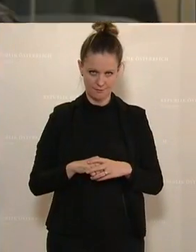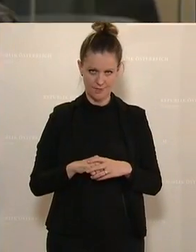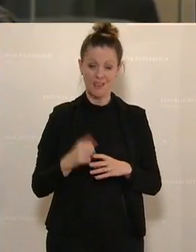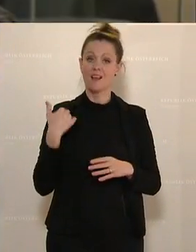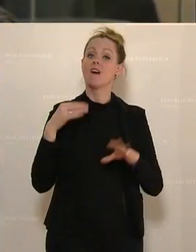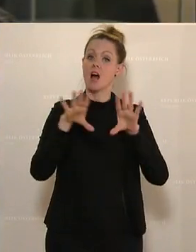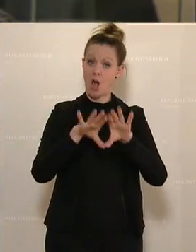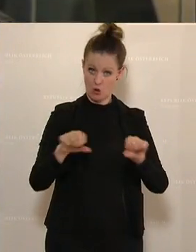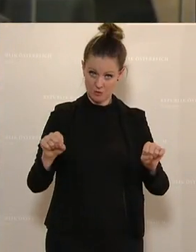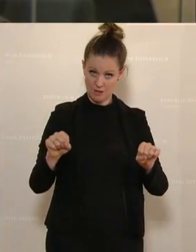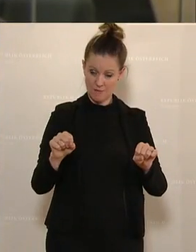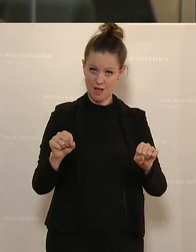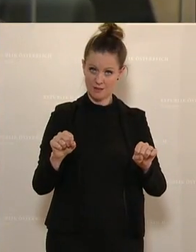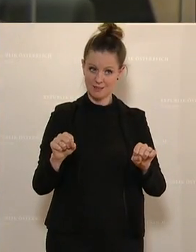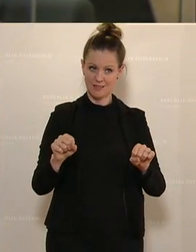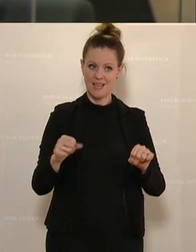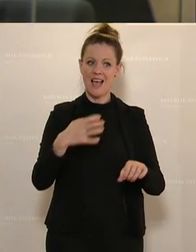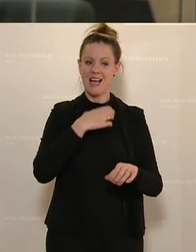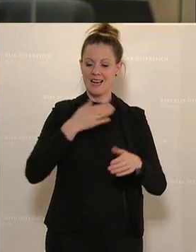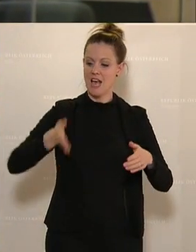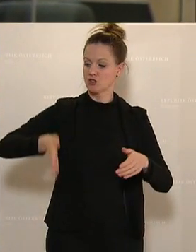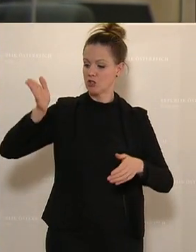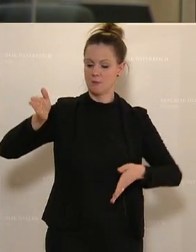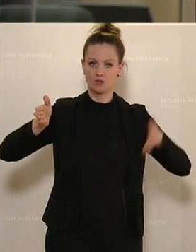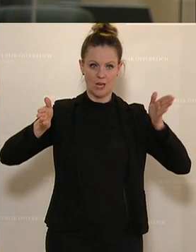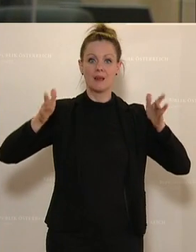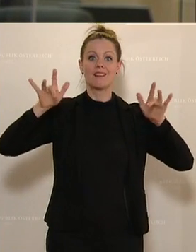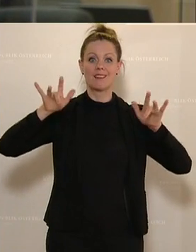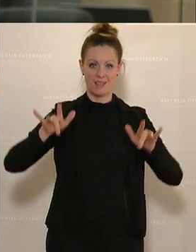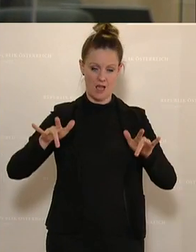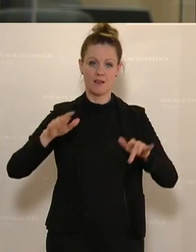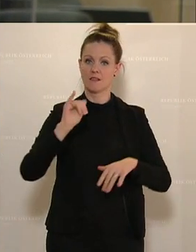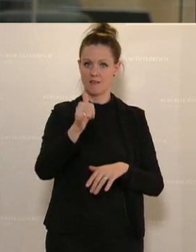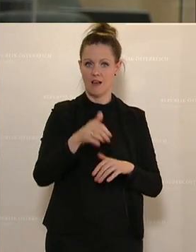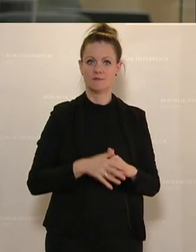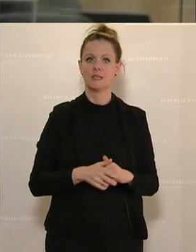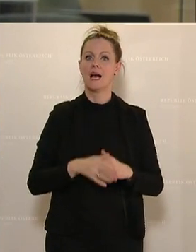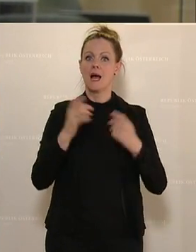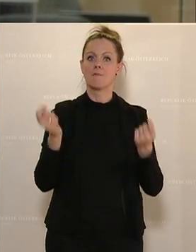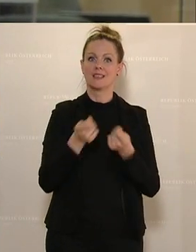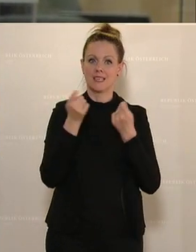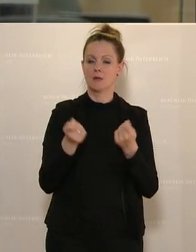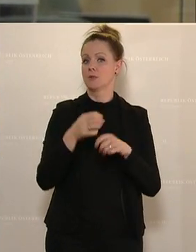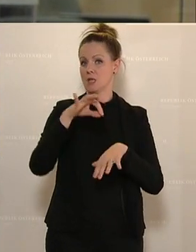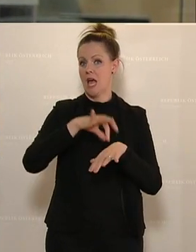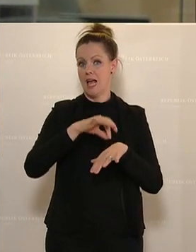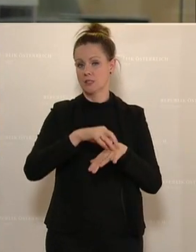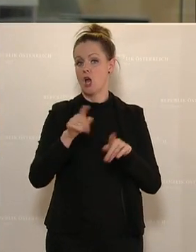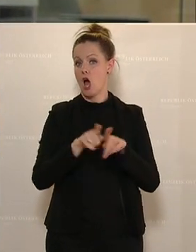war ausgemacht, dass wir diese Glasscheiben zwischen den Sitzplätzen haben, und es ist von der Betriebsärztin auch so